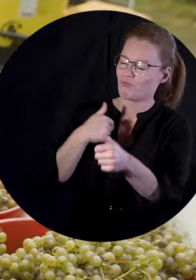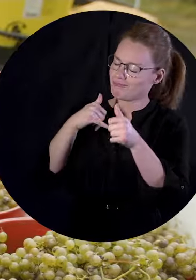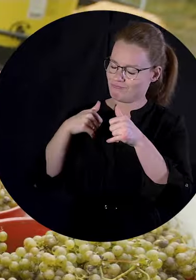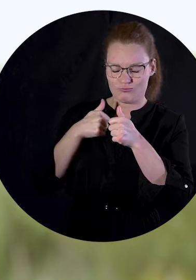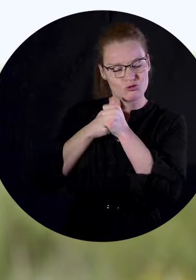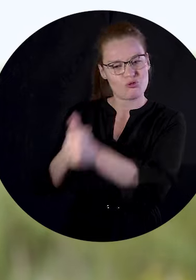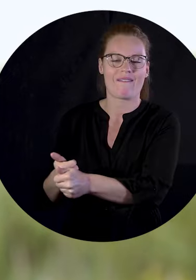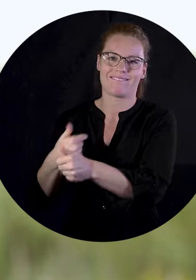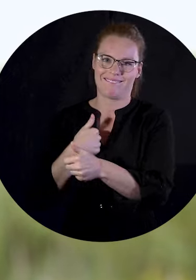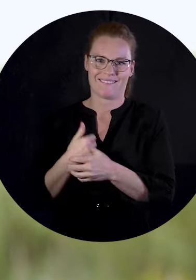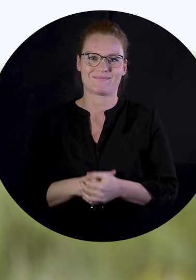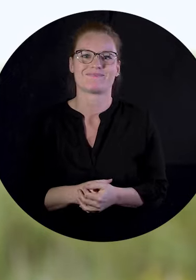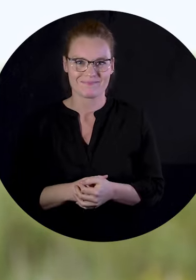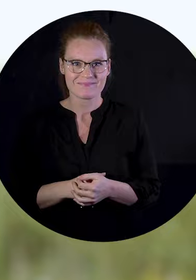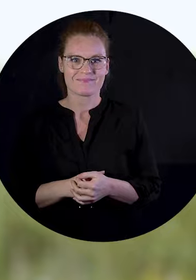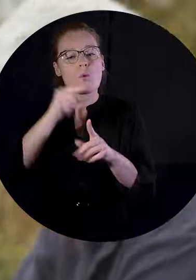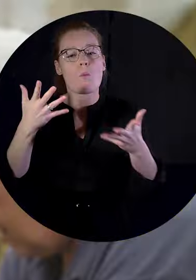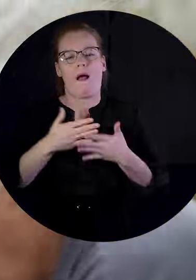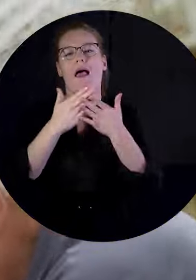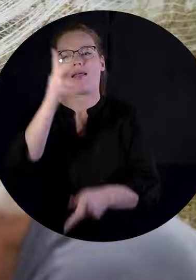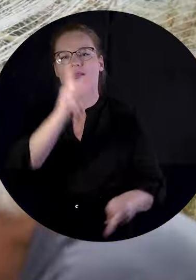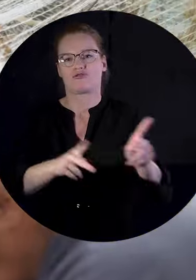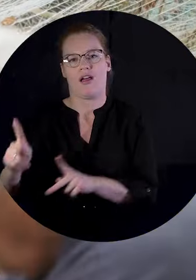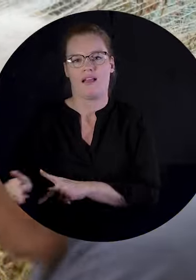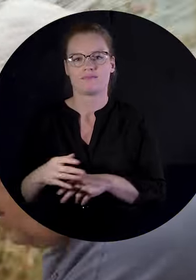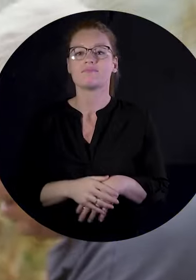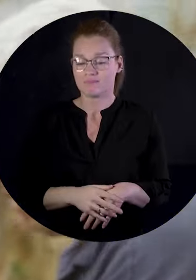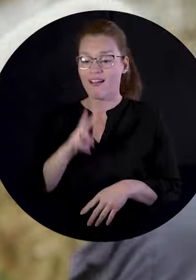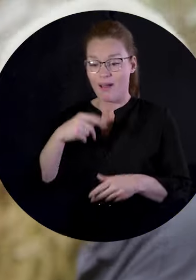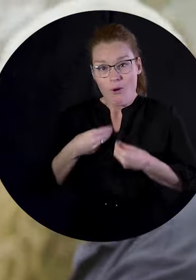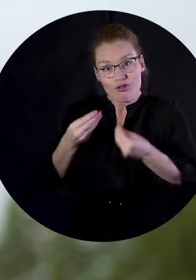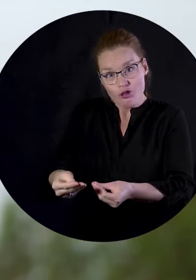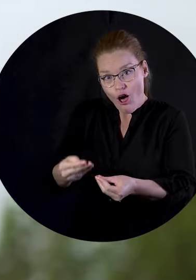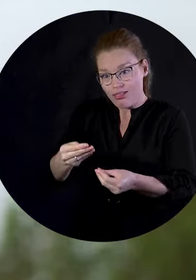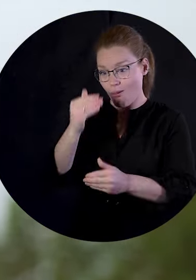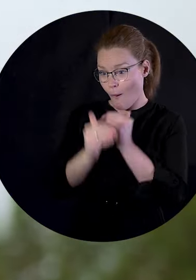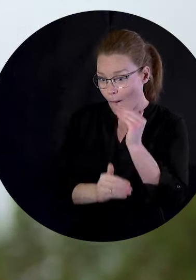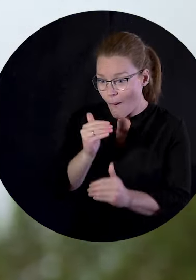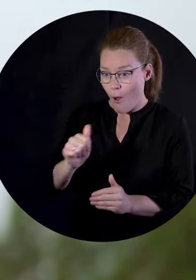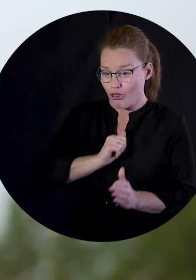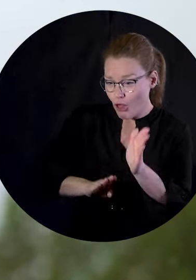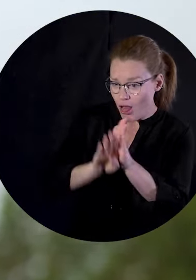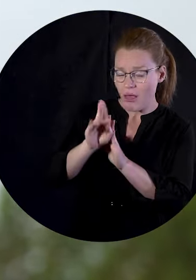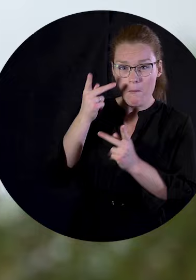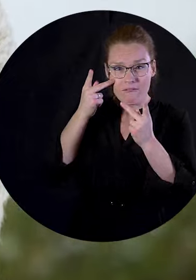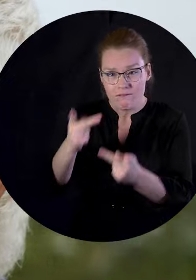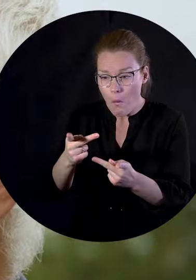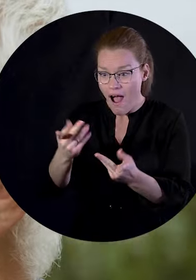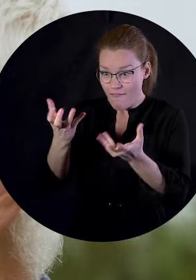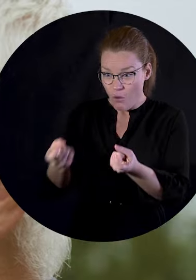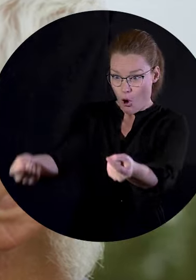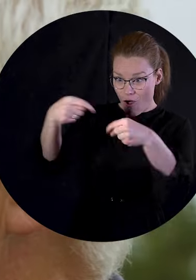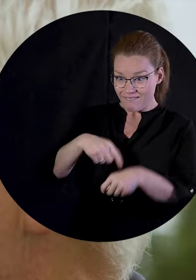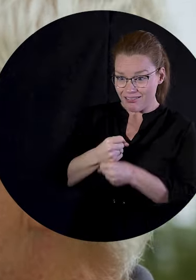que M. Gravel aura de la passion. Ça, c'est le cadeau de dire, je rends des gens heureux et autonomes. Ils veulent